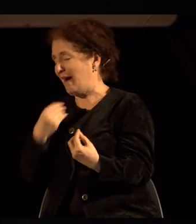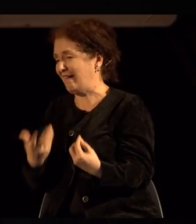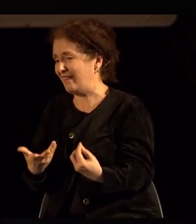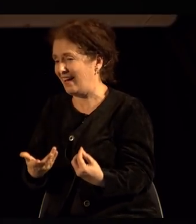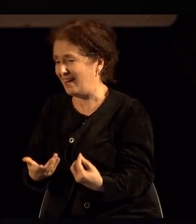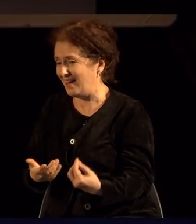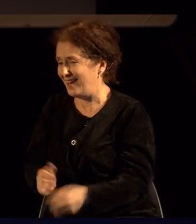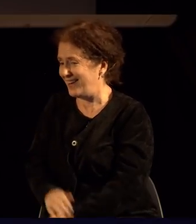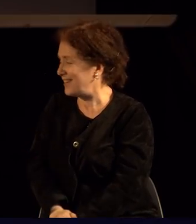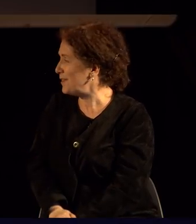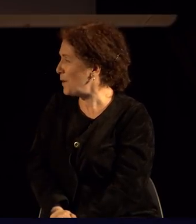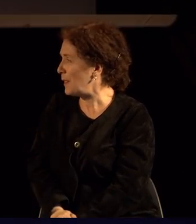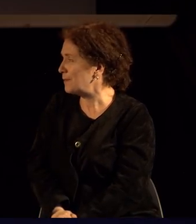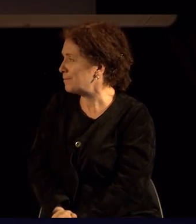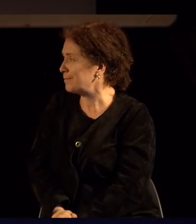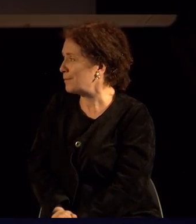момент